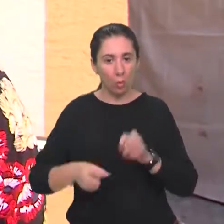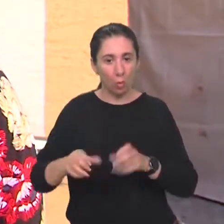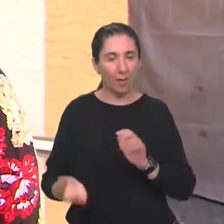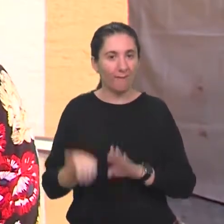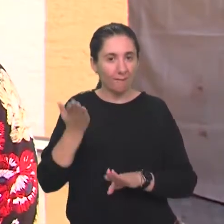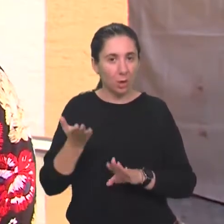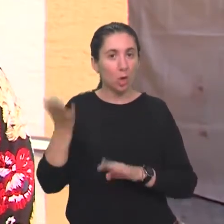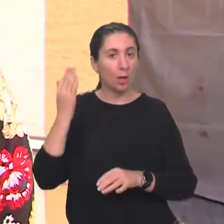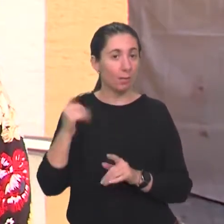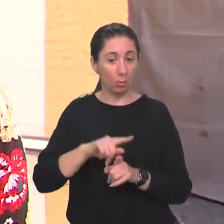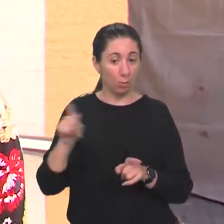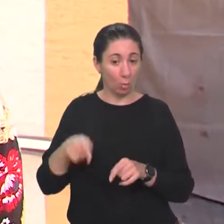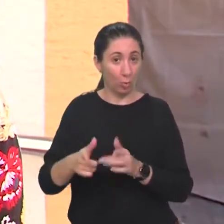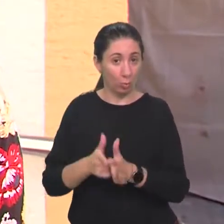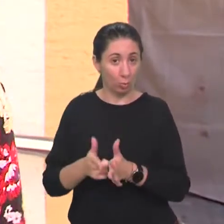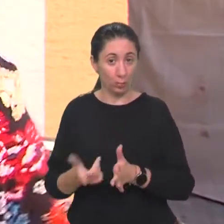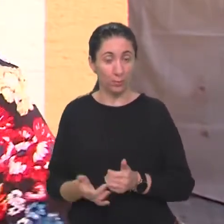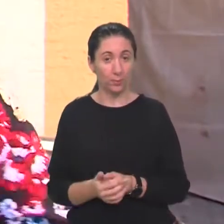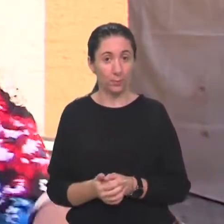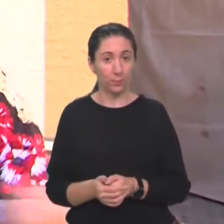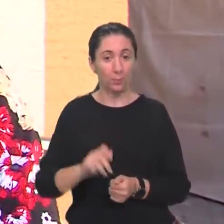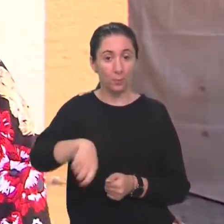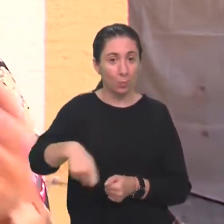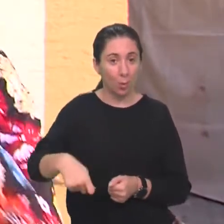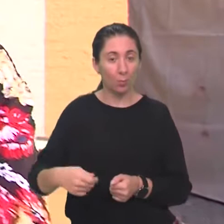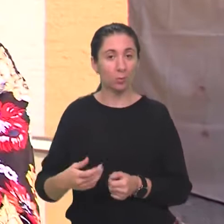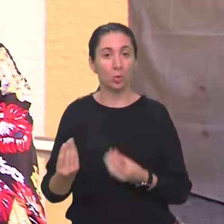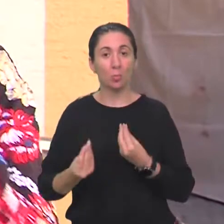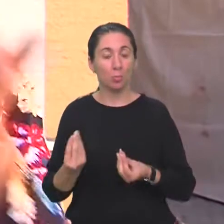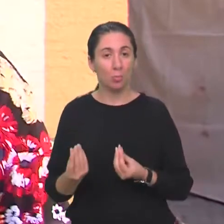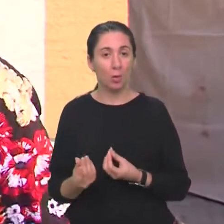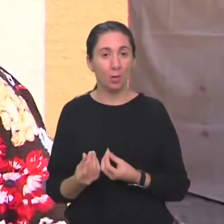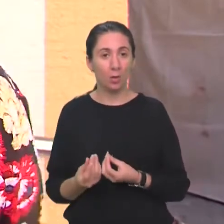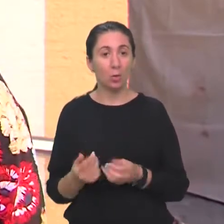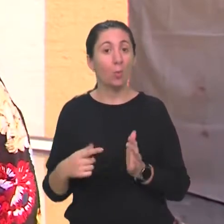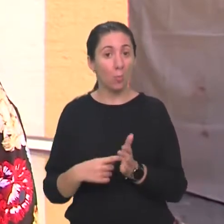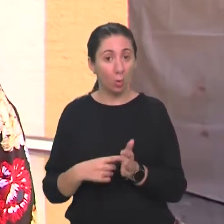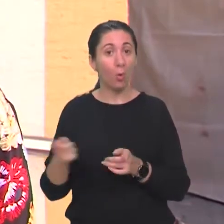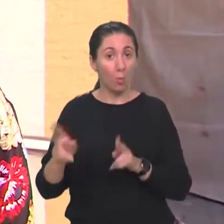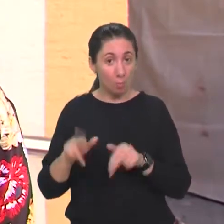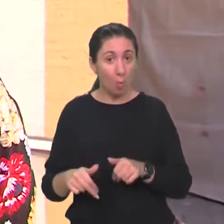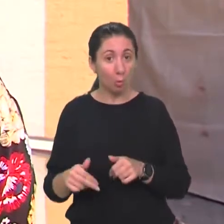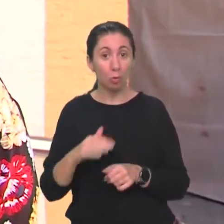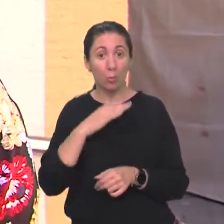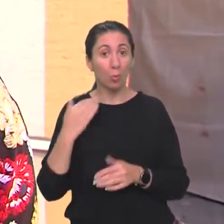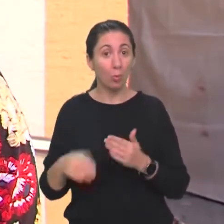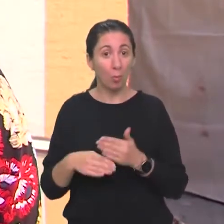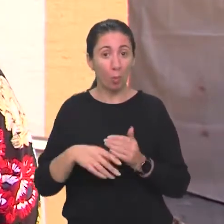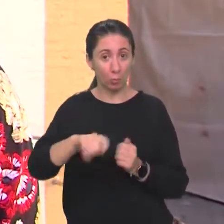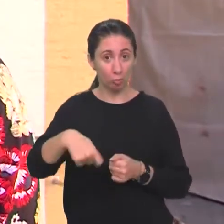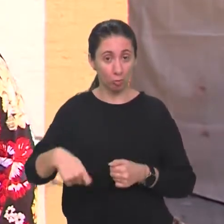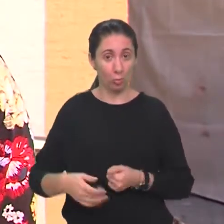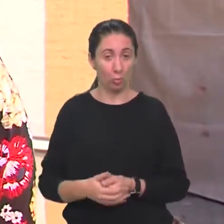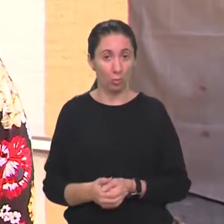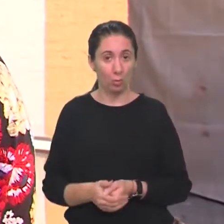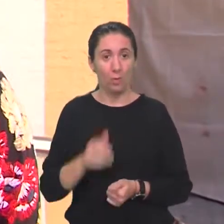nego što je koristio do tog trenutka, pa pomiješati recimo nešto tak, tak da se ipak pokazalo da može biti pomoći i u kuhinji.